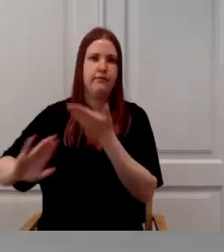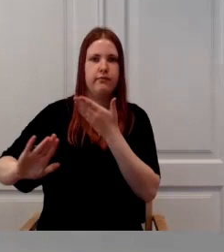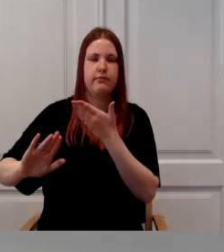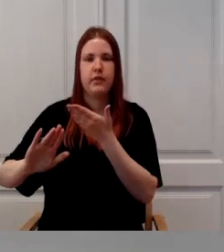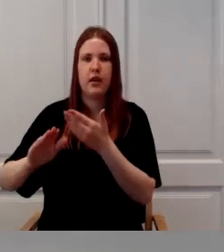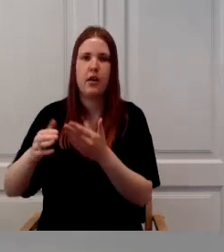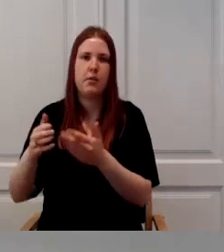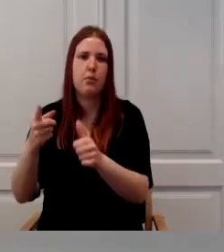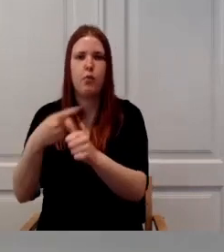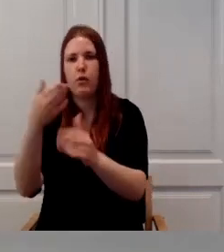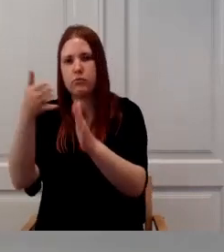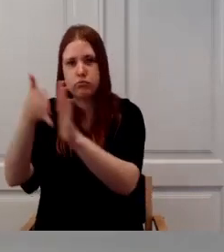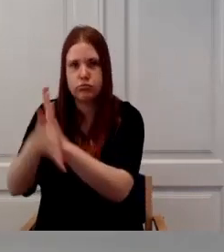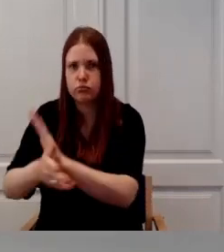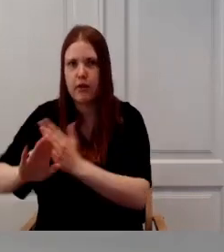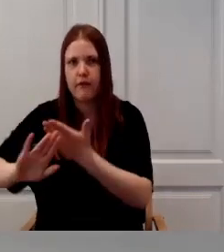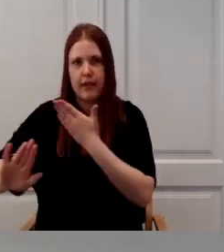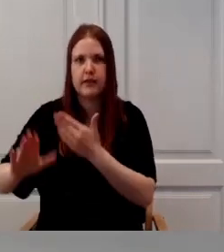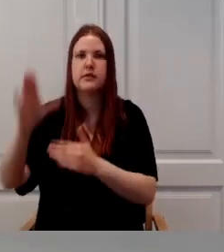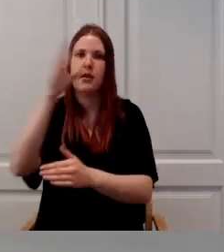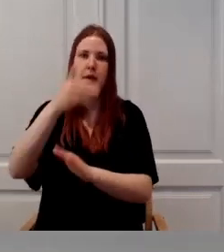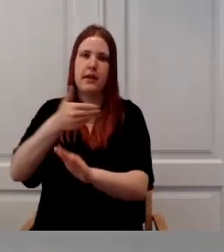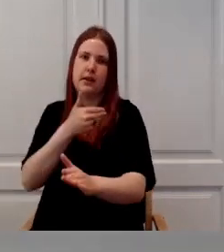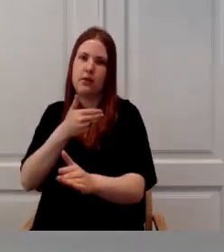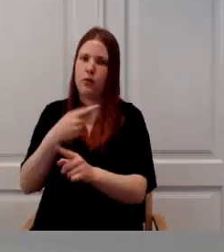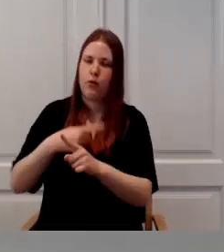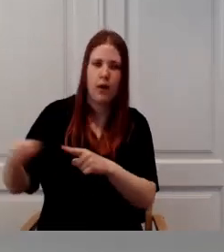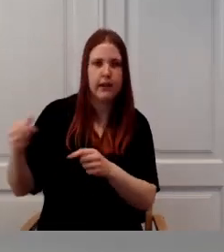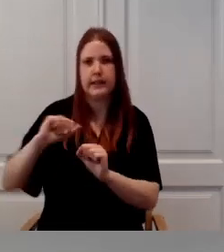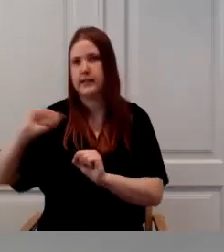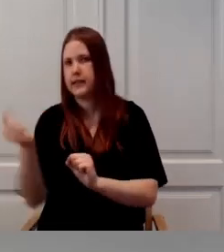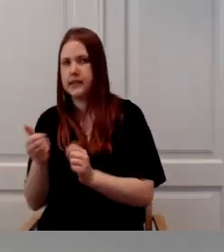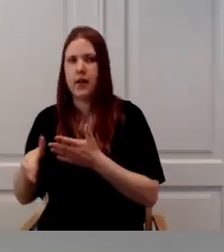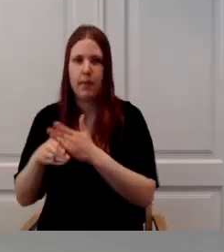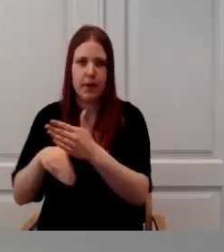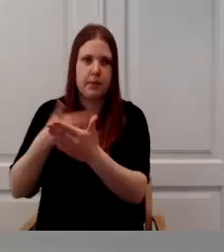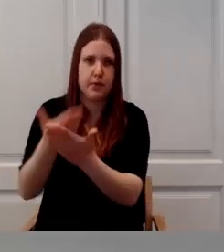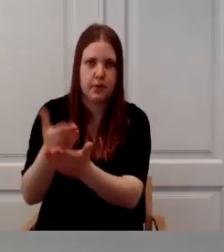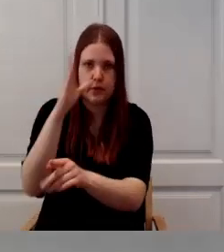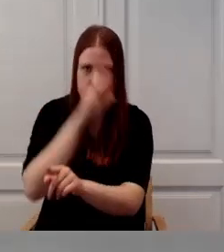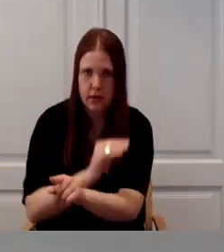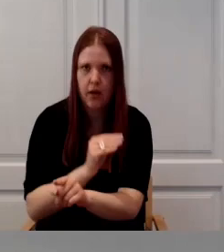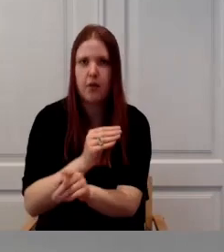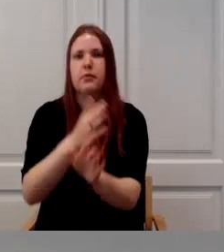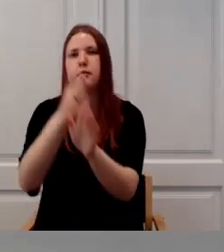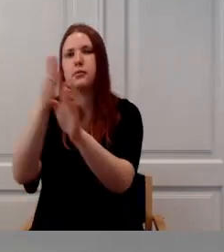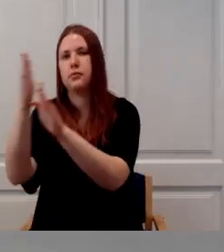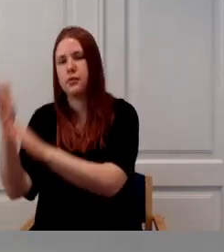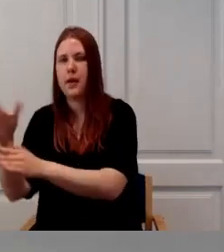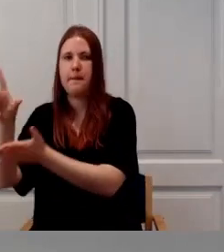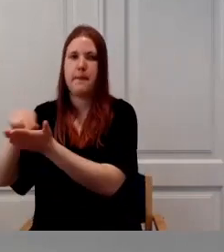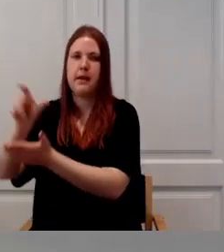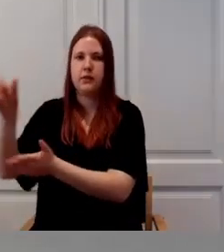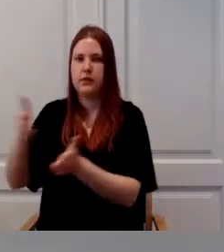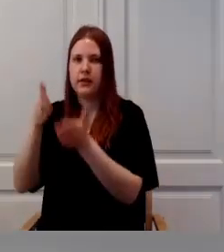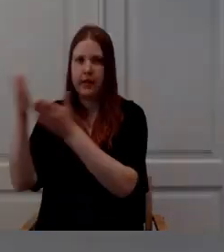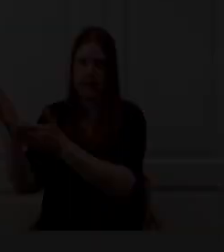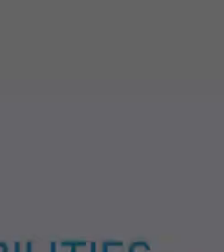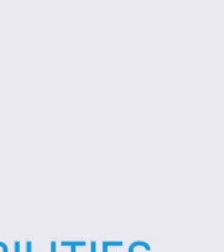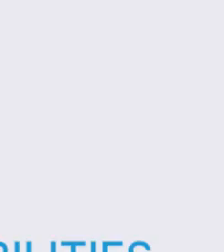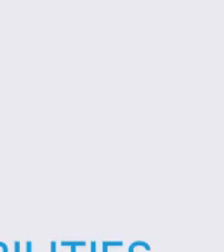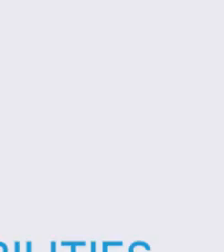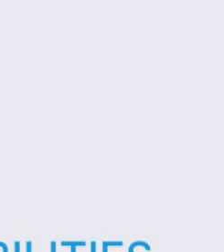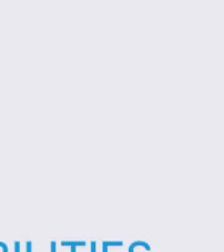RK seda võimaldaks ja siis edasi liikuda ka vanaduspensionialiste poole, et sellised on need mõtted praegu.